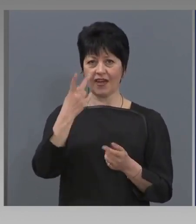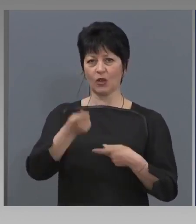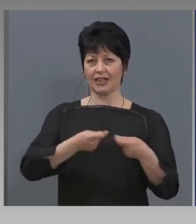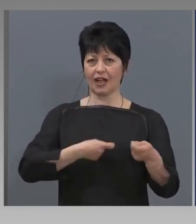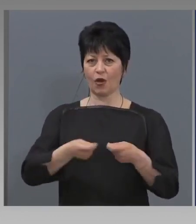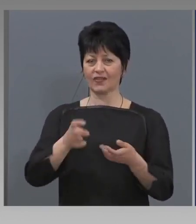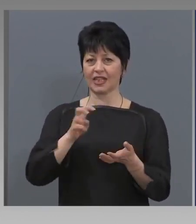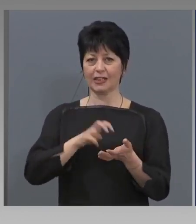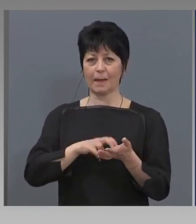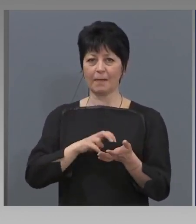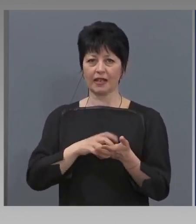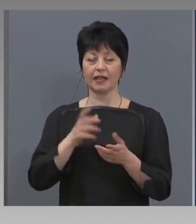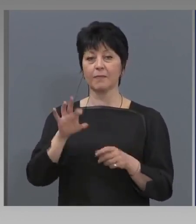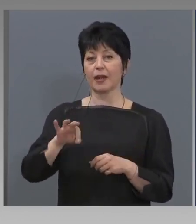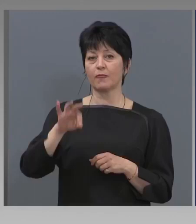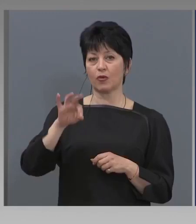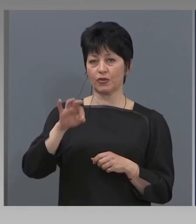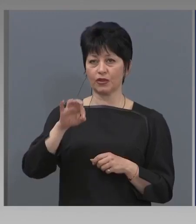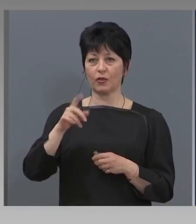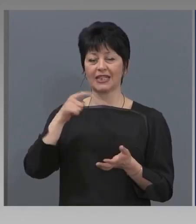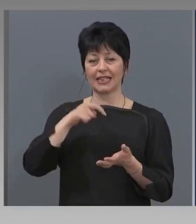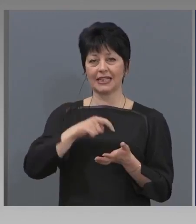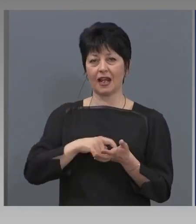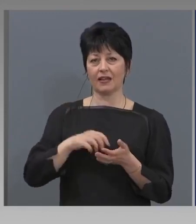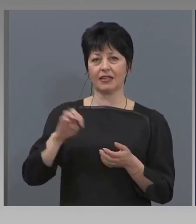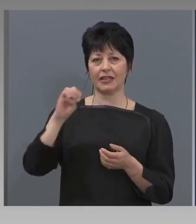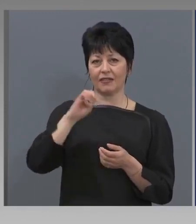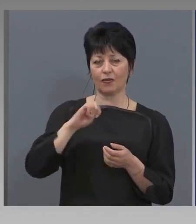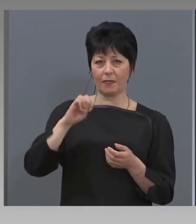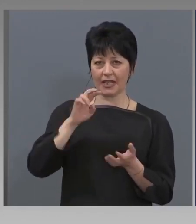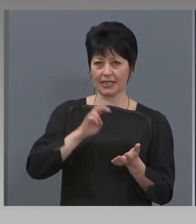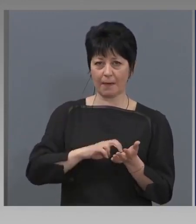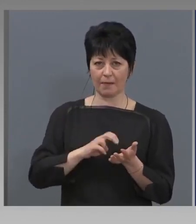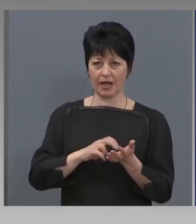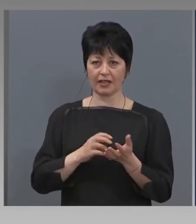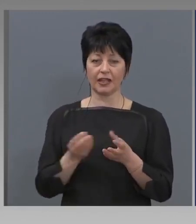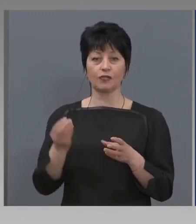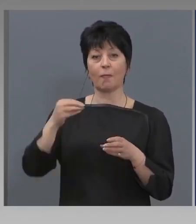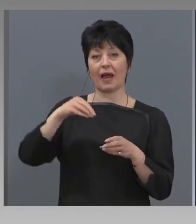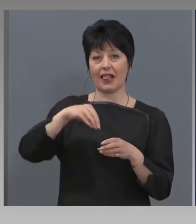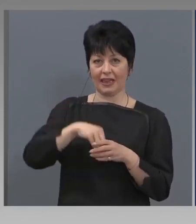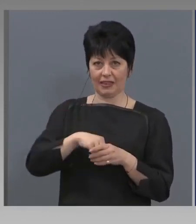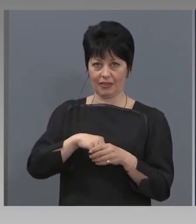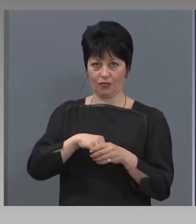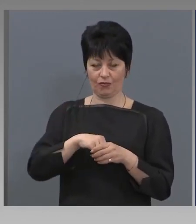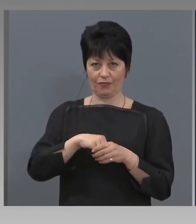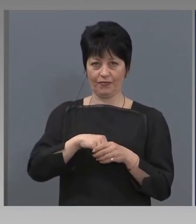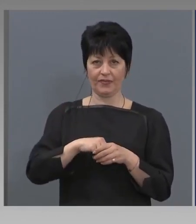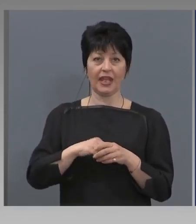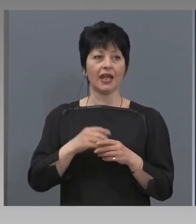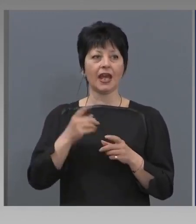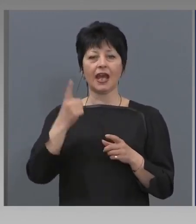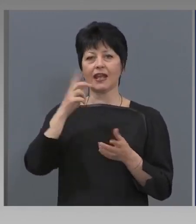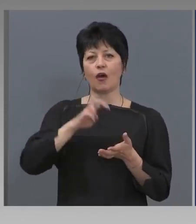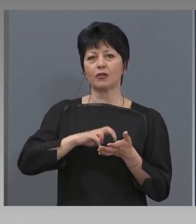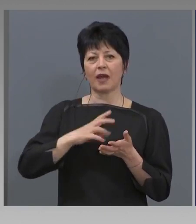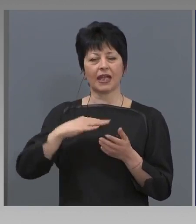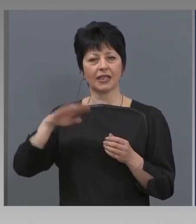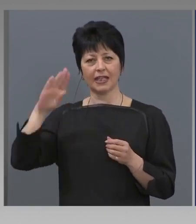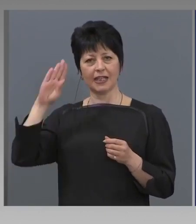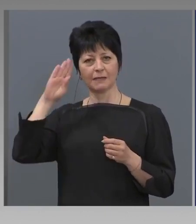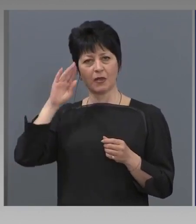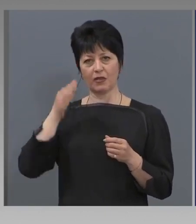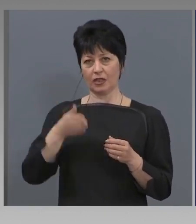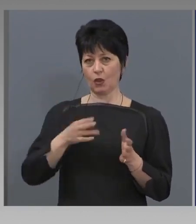беше препоръчвано от Европейската Централна банка да формират допълнителни капиталови буфери. Една от банките изпълни вече този